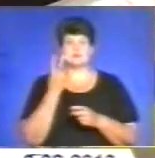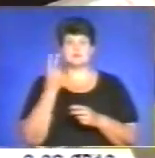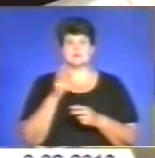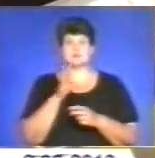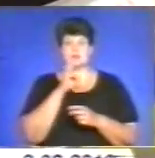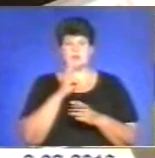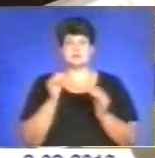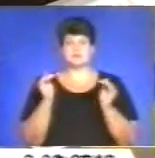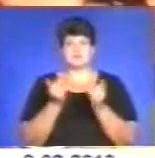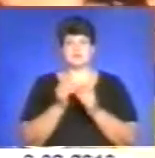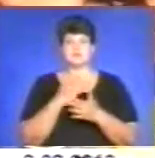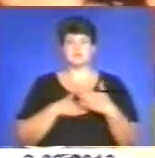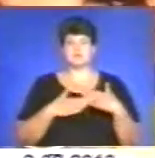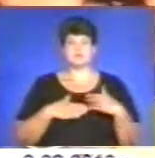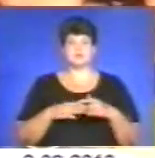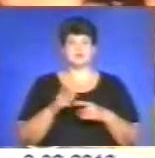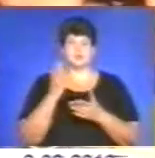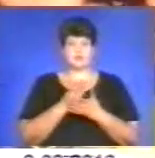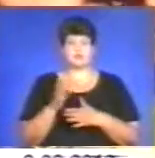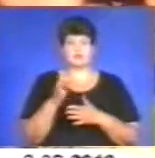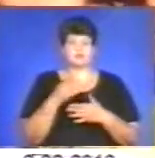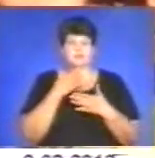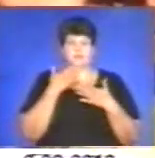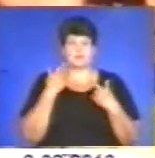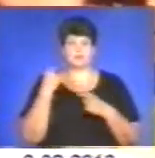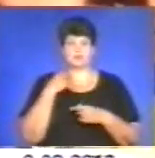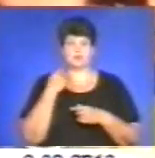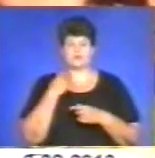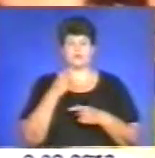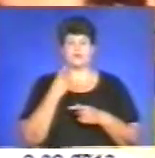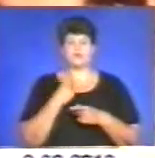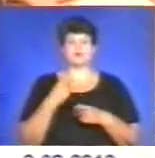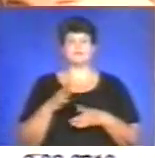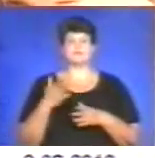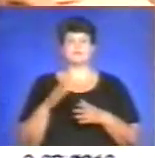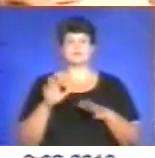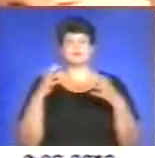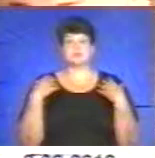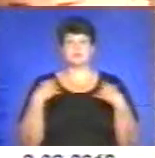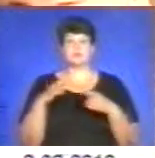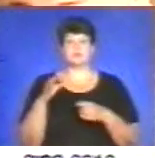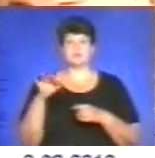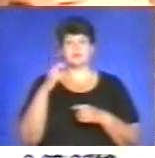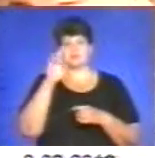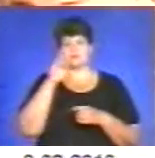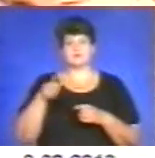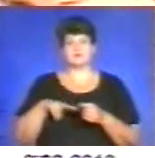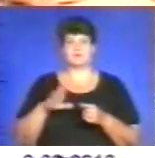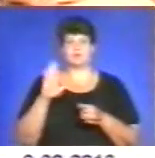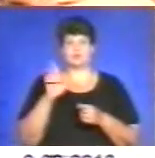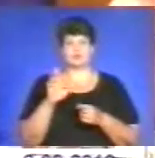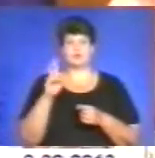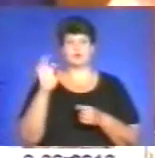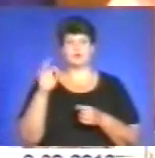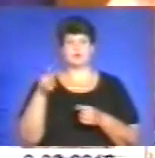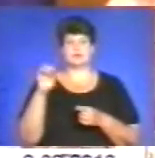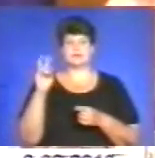райони, в яких відсутні такі борги, каже директор Департаменту соціального захисту населення облдержадміністрації Богдана Олексишин.